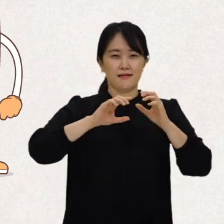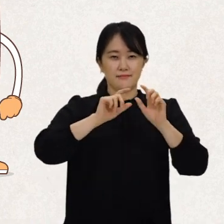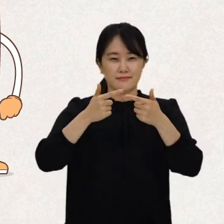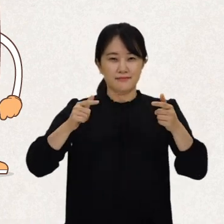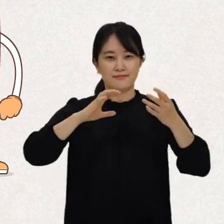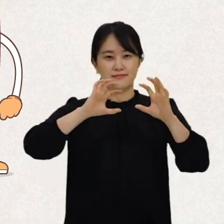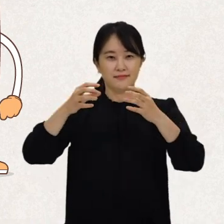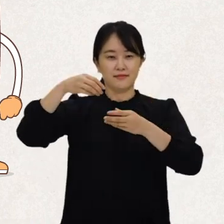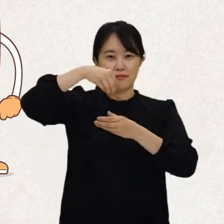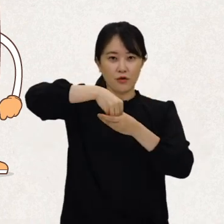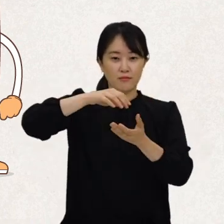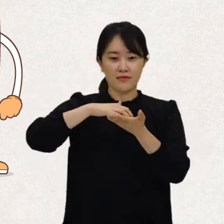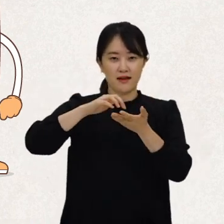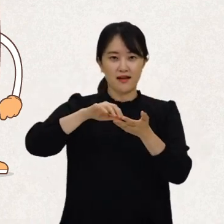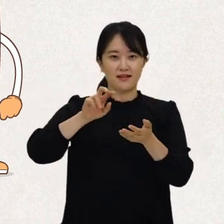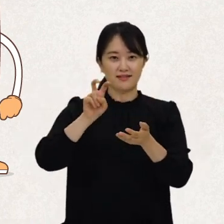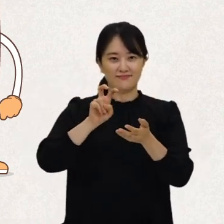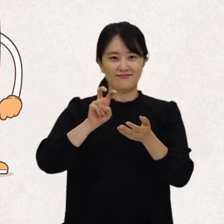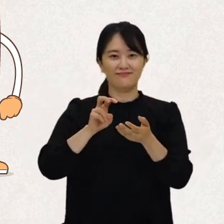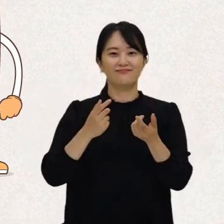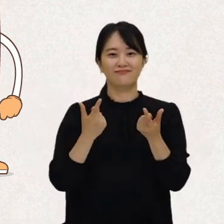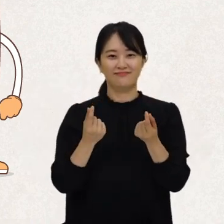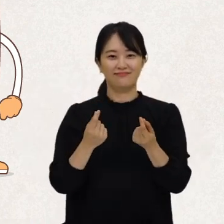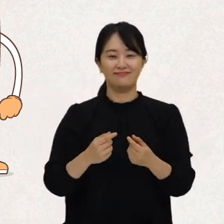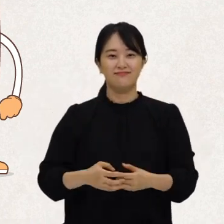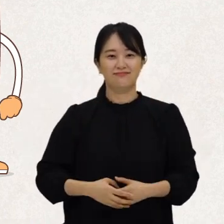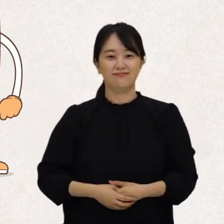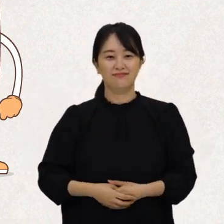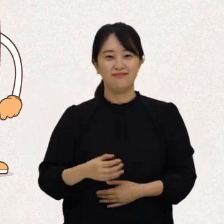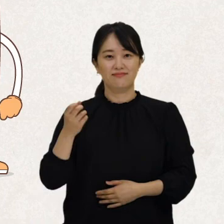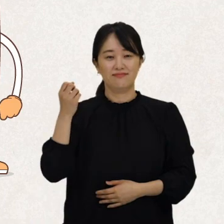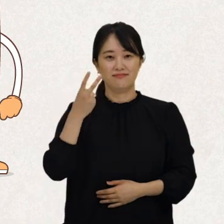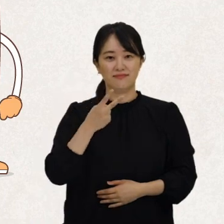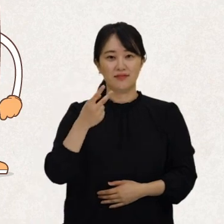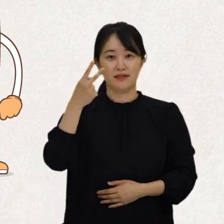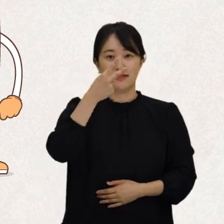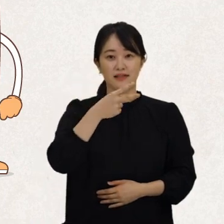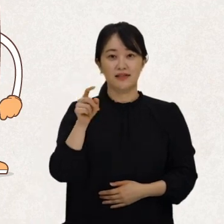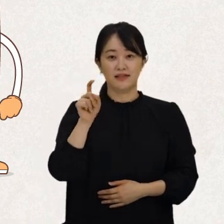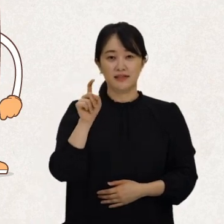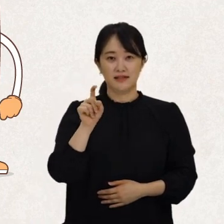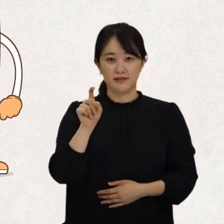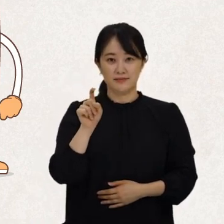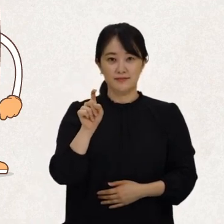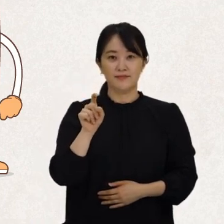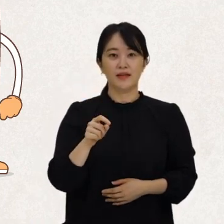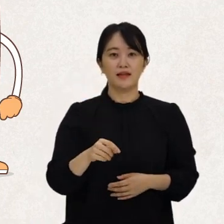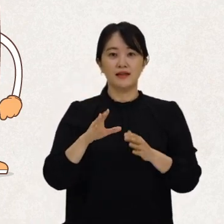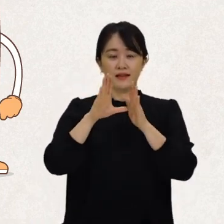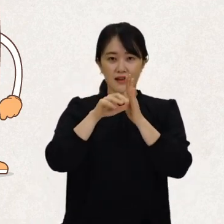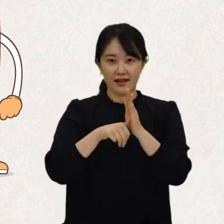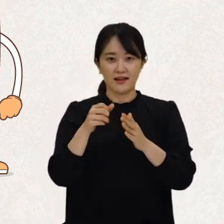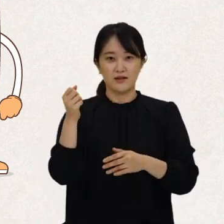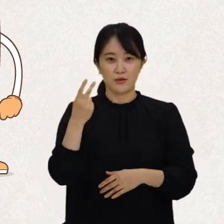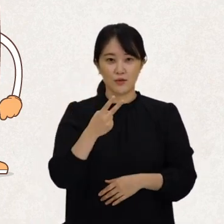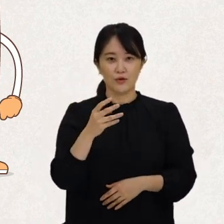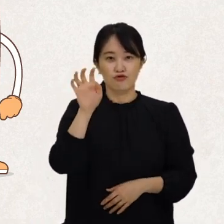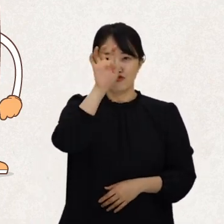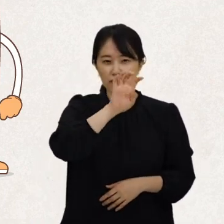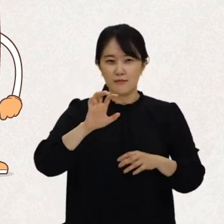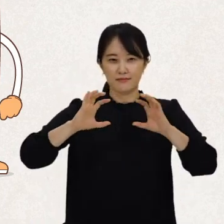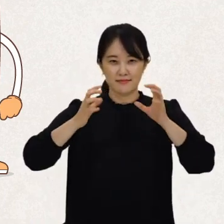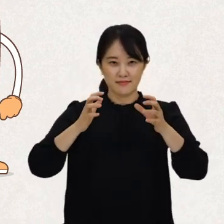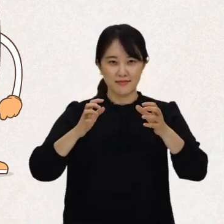포함한 20개국과 함께 비준을 했어요. 그리고 2010년에 유럽연합, 그리고 가장